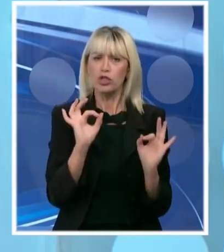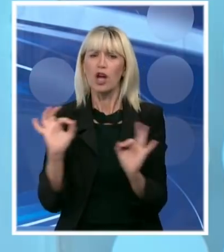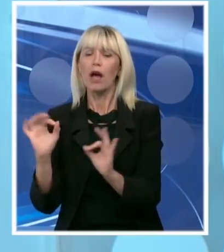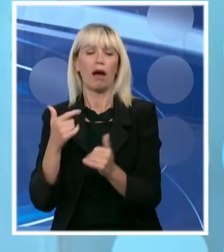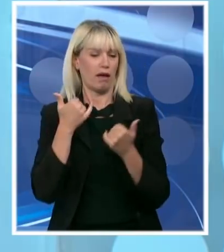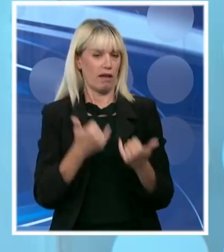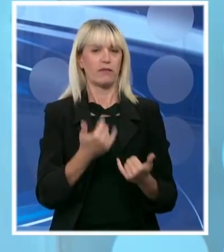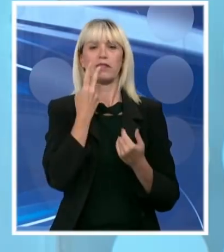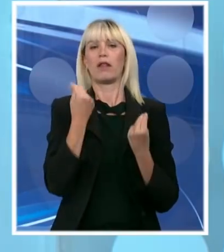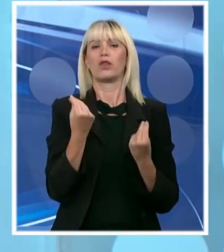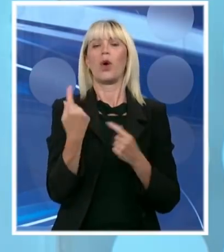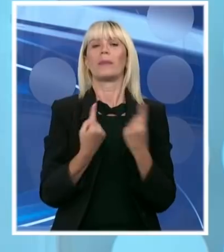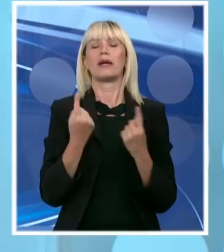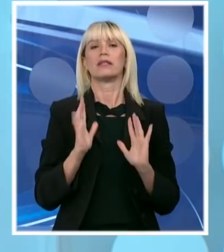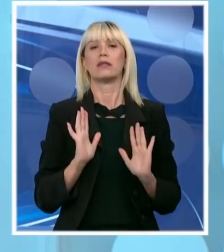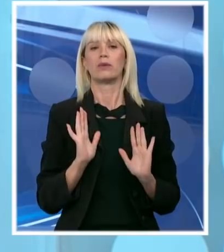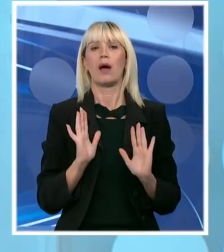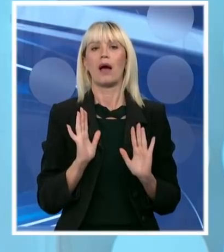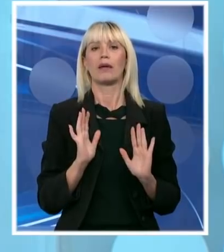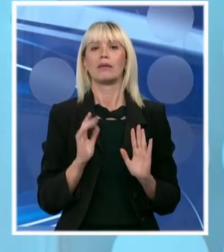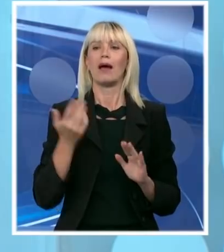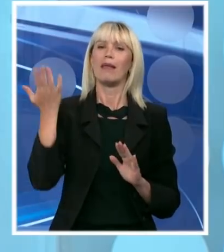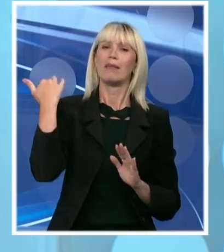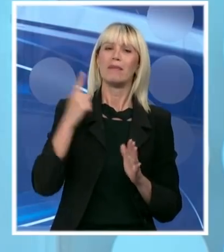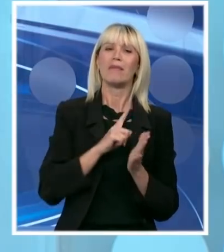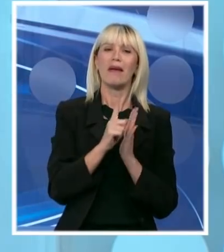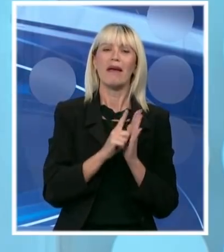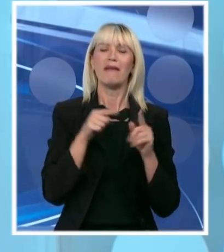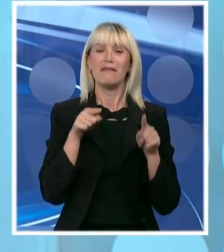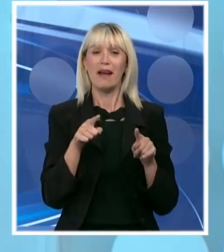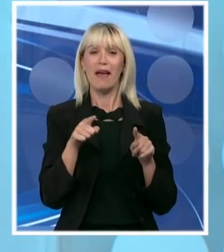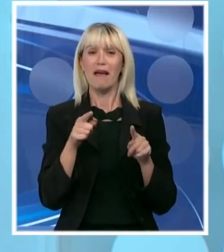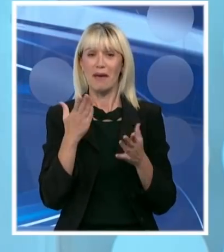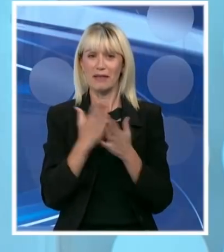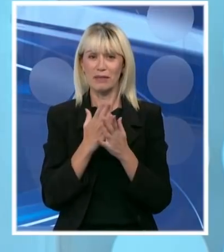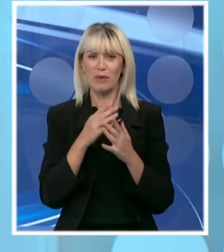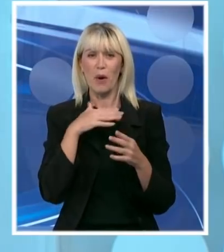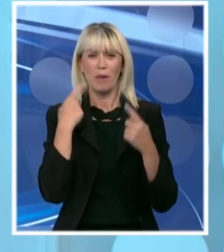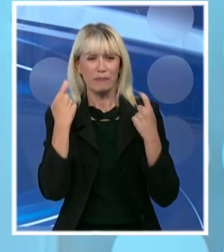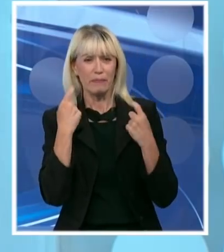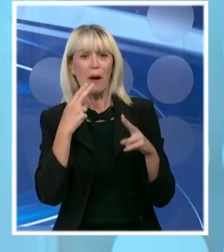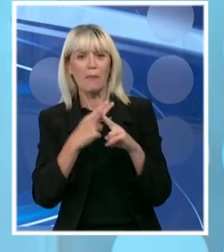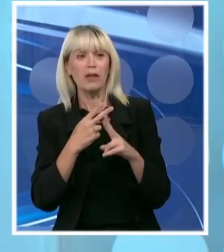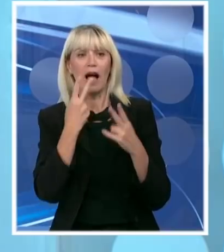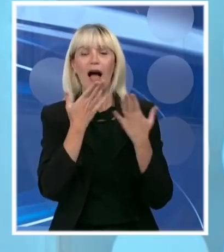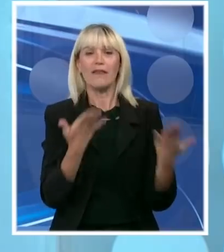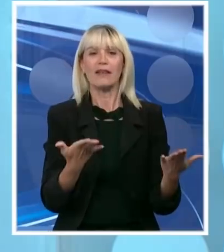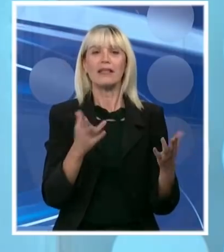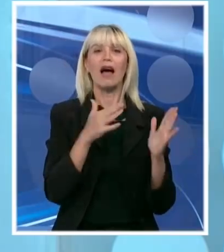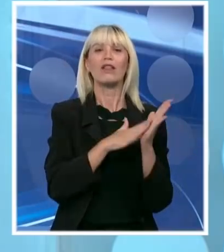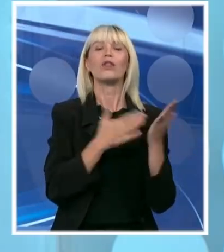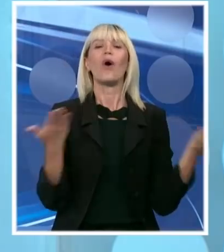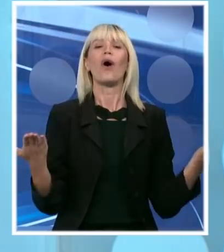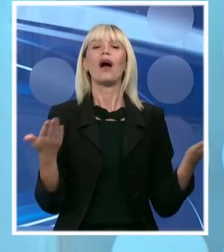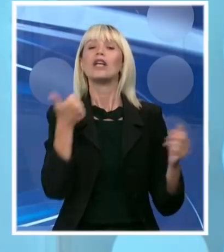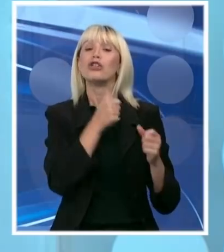možete na osnovu vremena u kojem su ljudi bili zaraženi i da procenite i ocenite koji su događaje i tome doprinali, šta